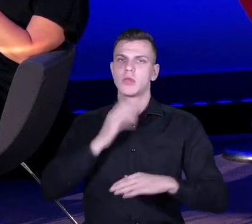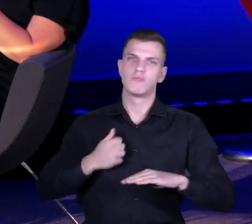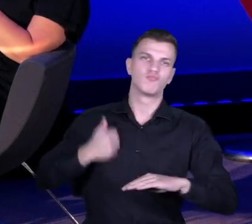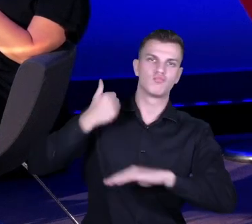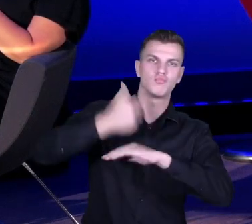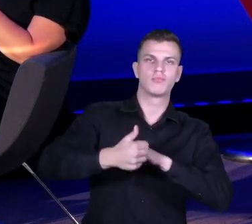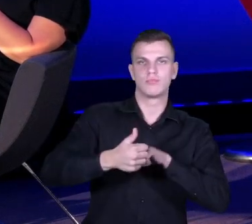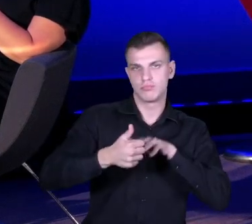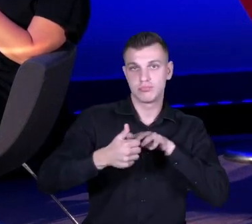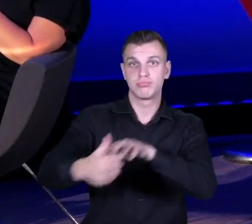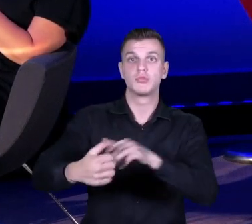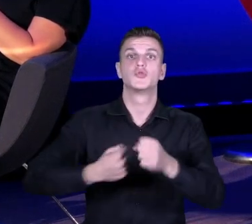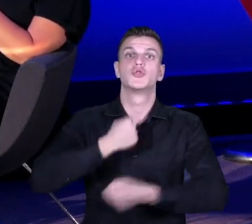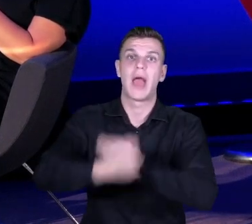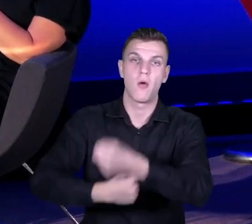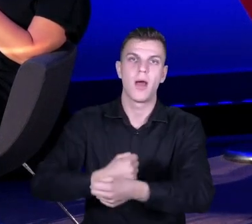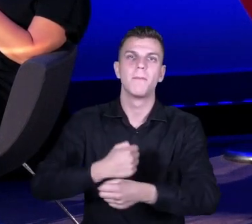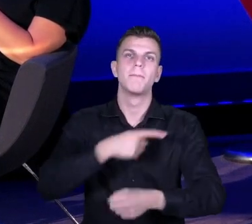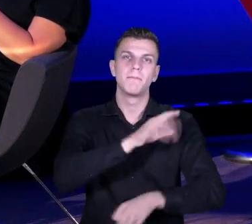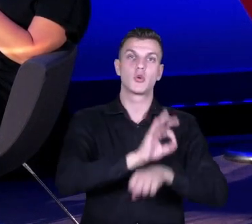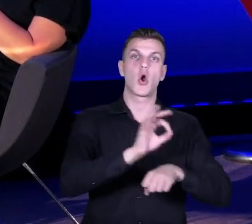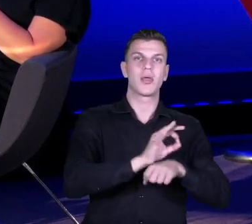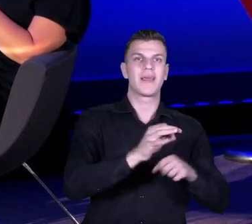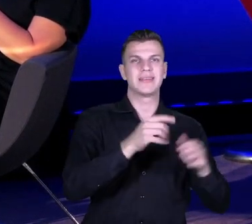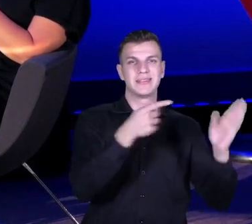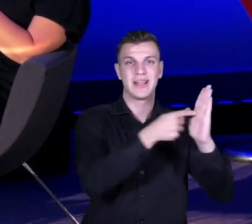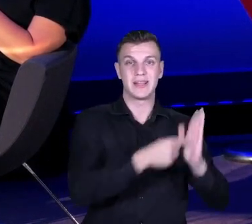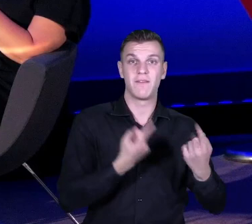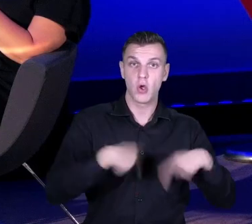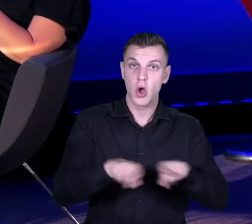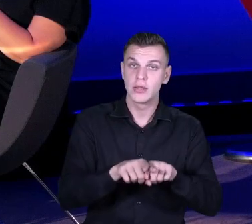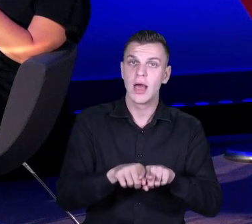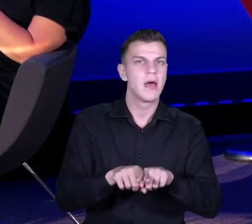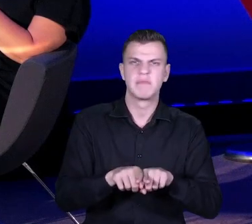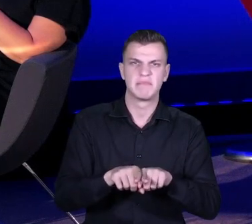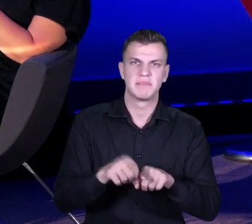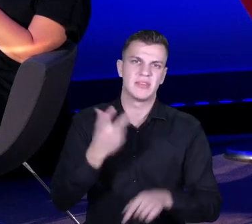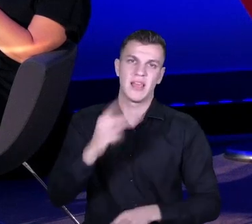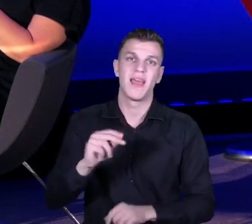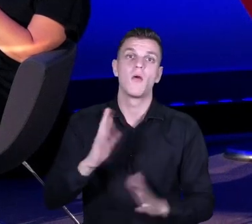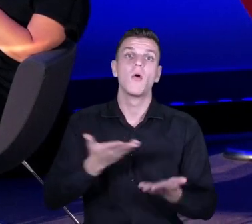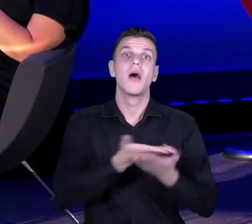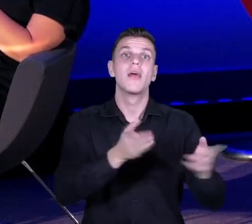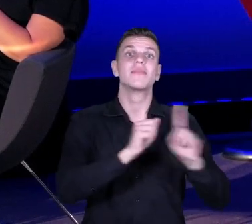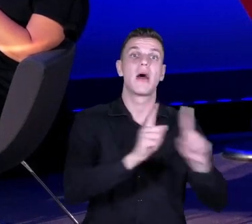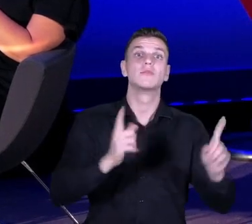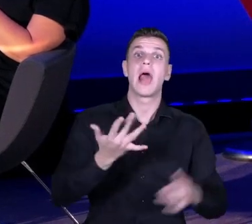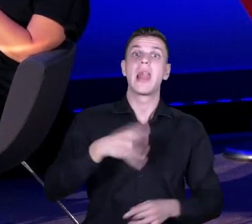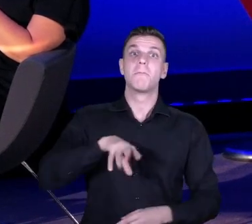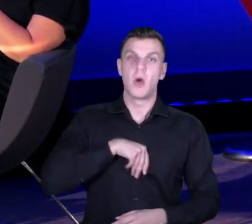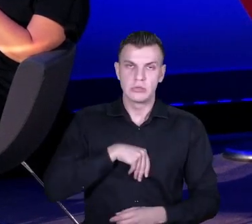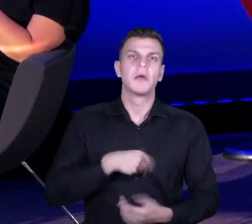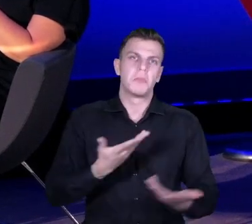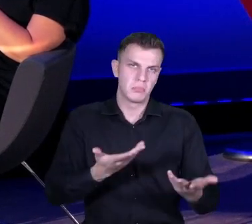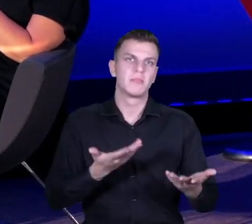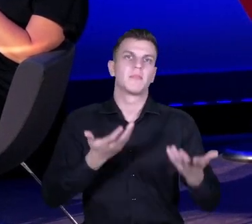ramach szkoły dla innowatora, ponieważ nauczony doświadczeniem wiedziałem, że nauczyciele wezmą tyle, na ile będą gotowi. Nie chciałem być